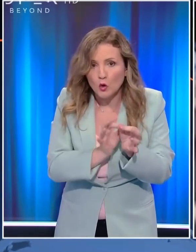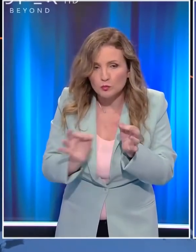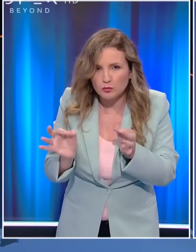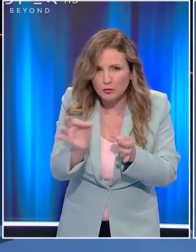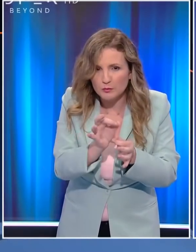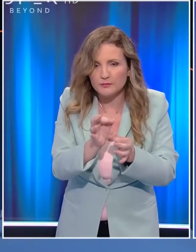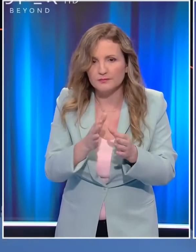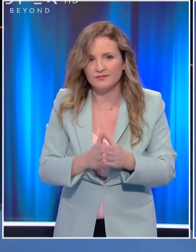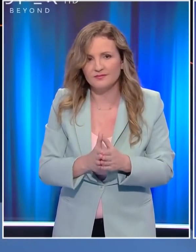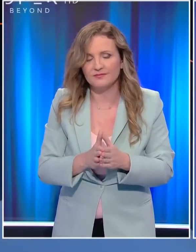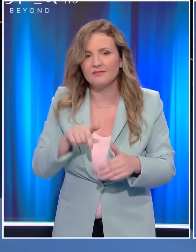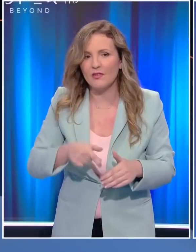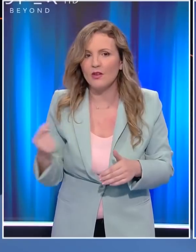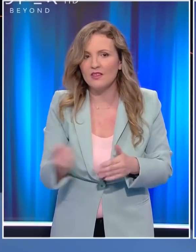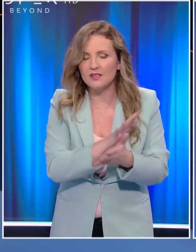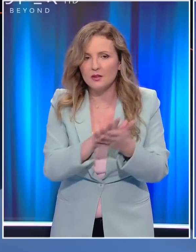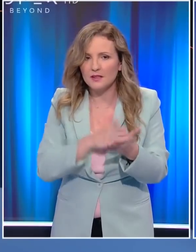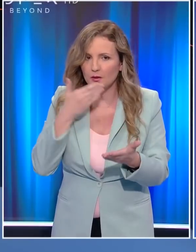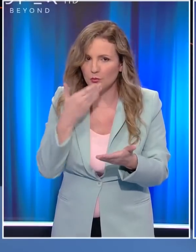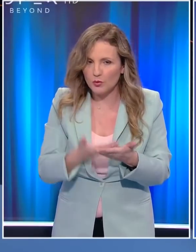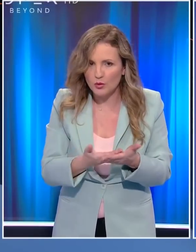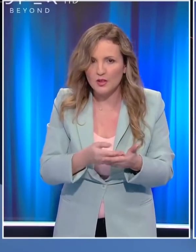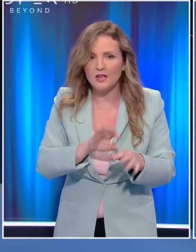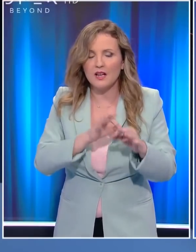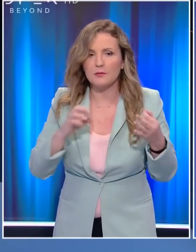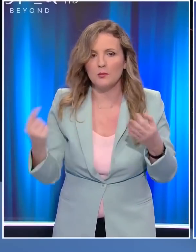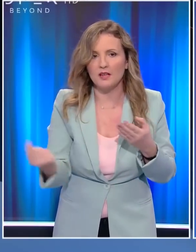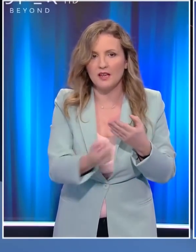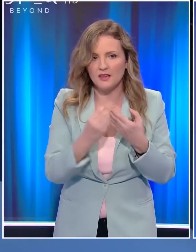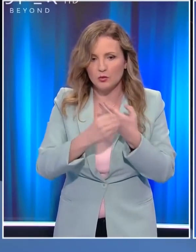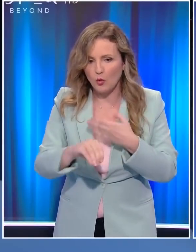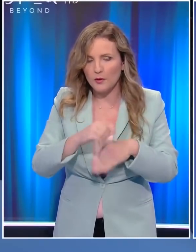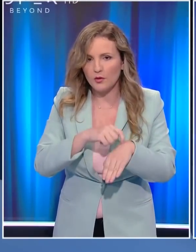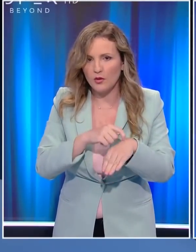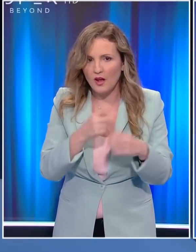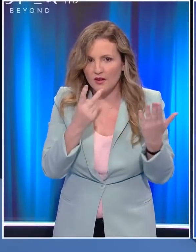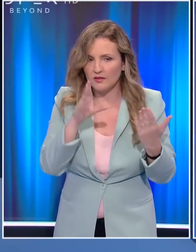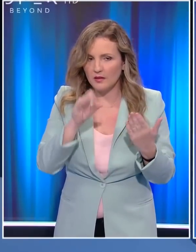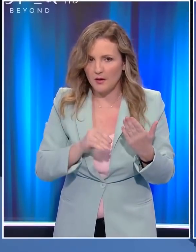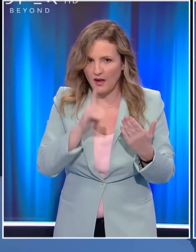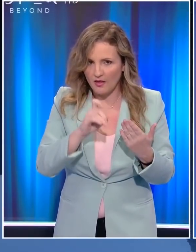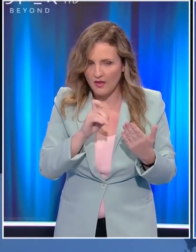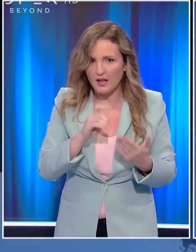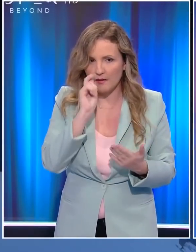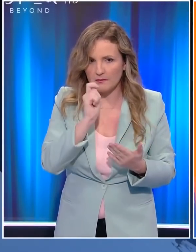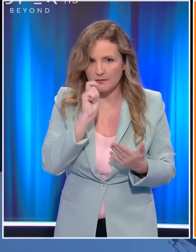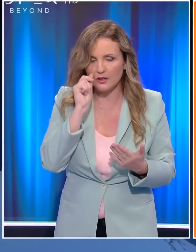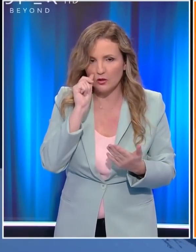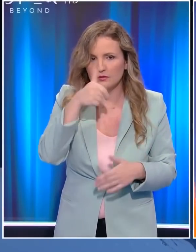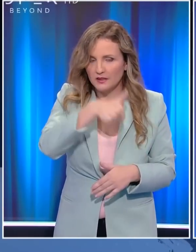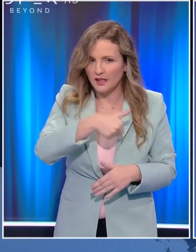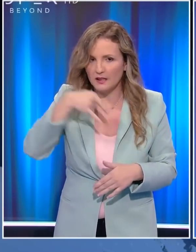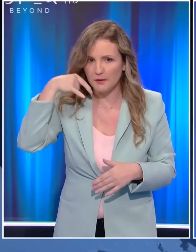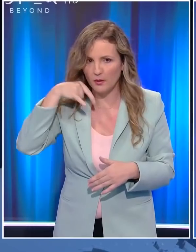δέλτα. Και στο σημείο αυτό το δελτίο μας ολοκληρώθηκε. Όλη η επικαιρότητα αναλυτικά στο κεντρικό δελτίο edition του Open στις